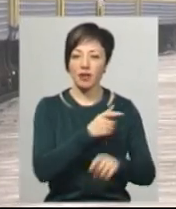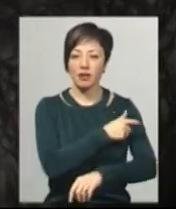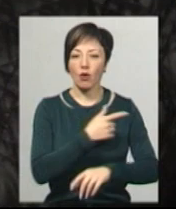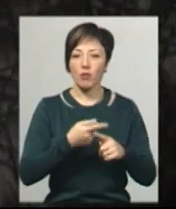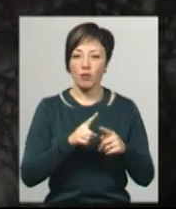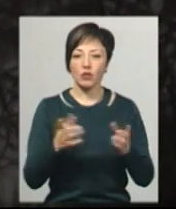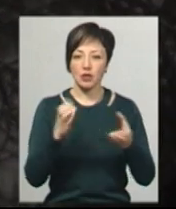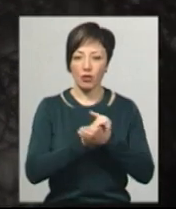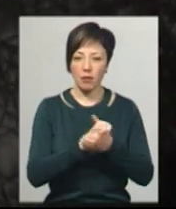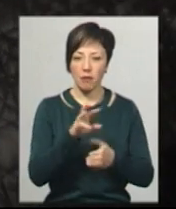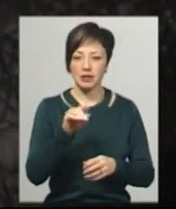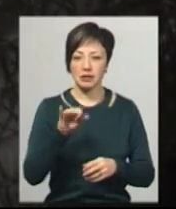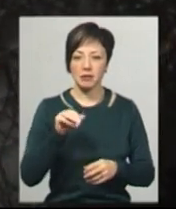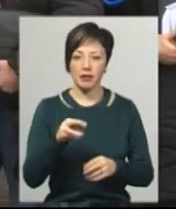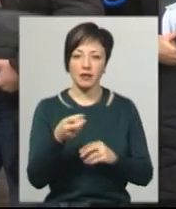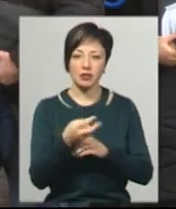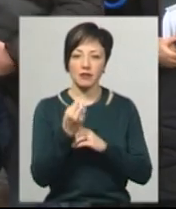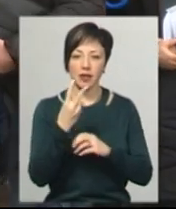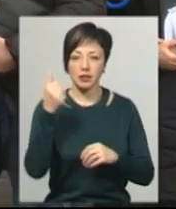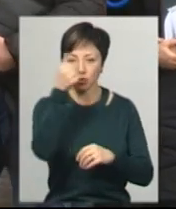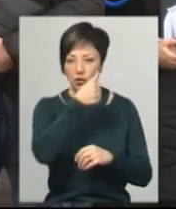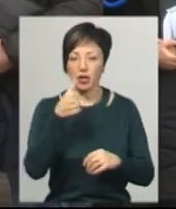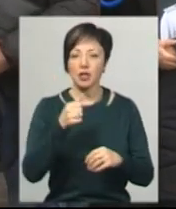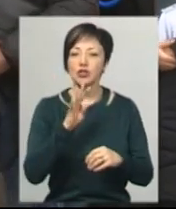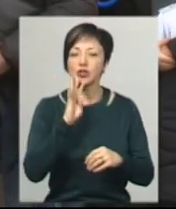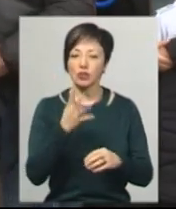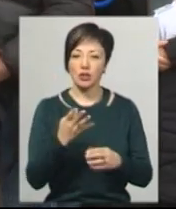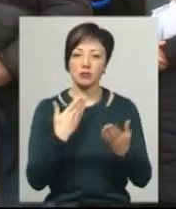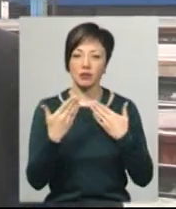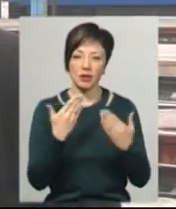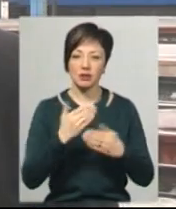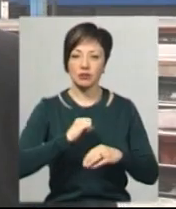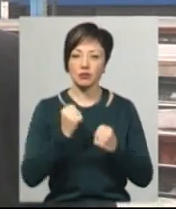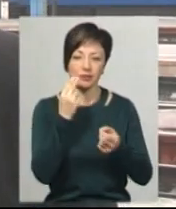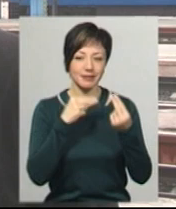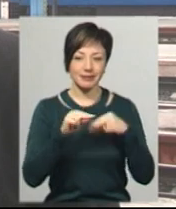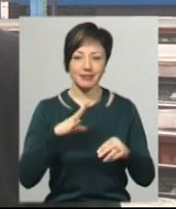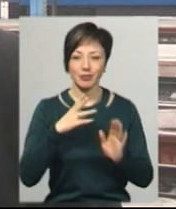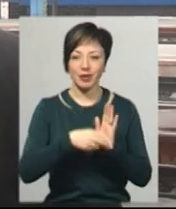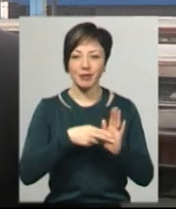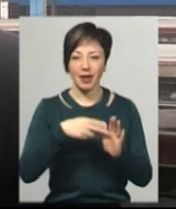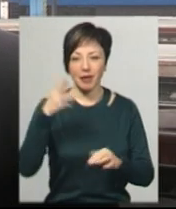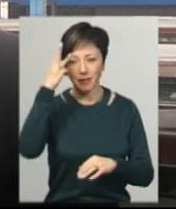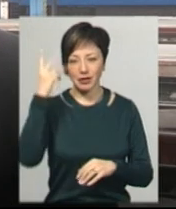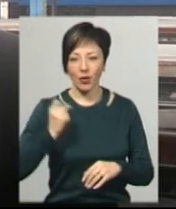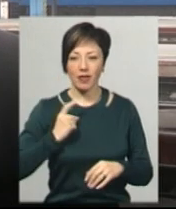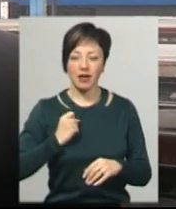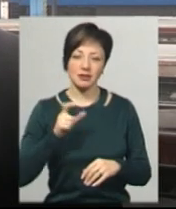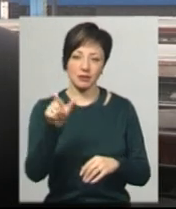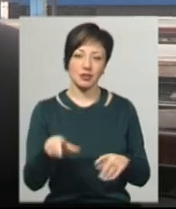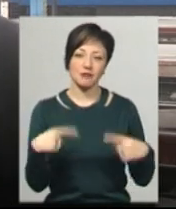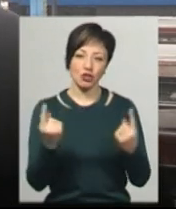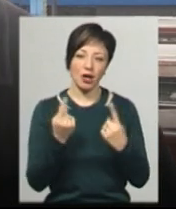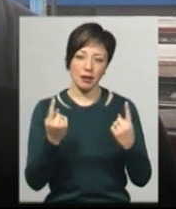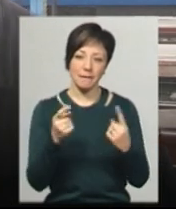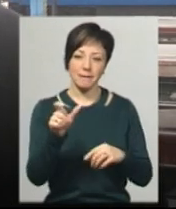Яровцем. Це був 2012 рік. За чотири роки спілкування з Максимом стали кращими друзями. Це був поїзд Хмельницький-Одеса. Він був звичайним пасажиром,